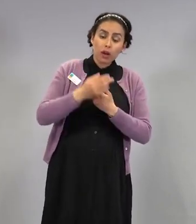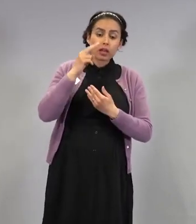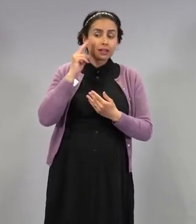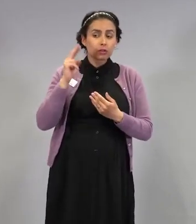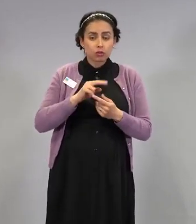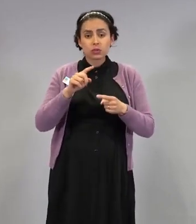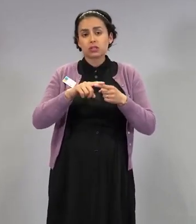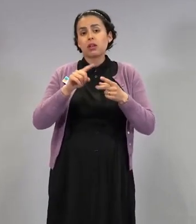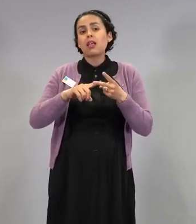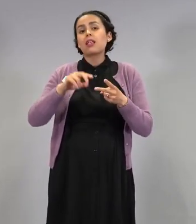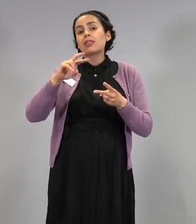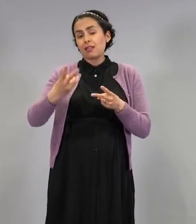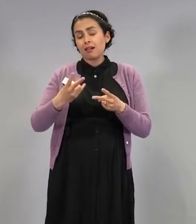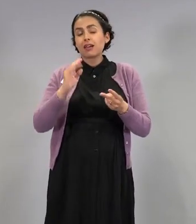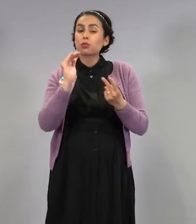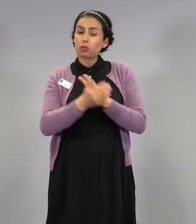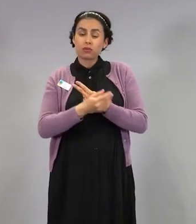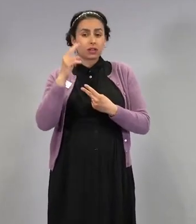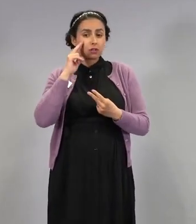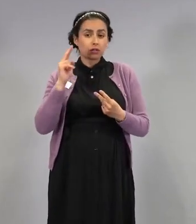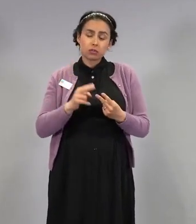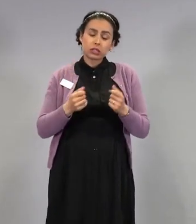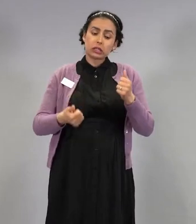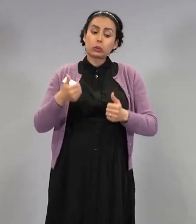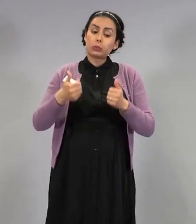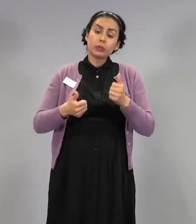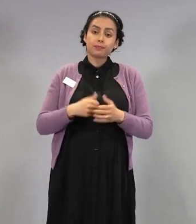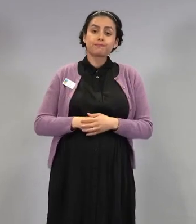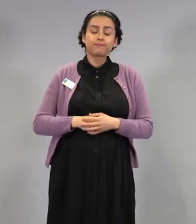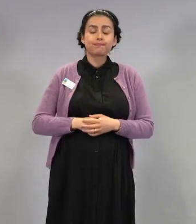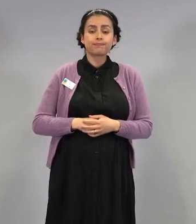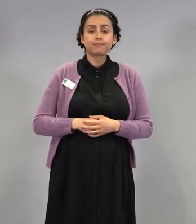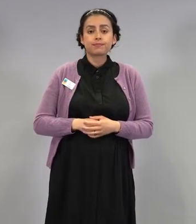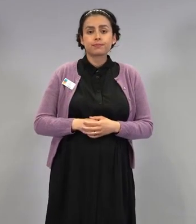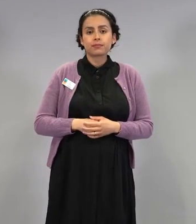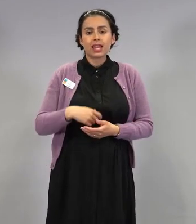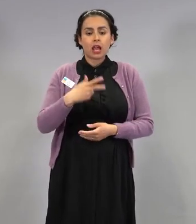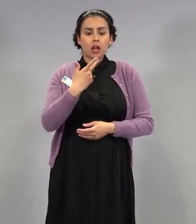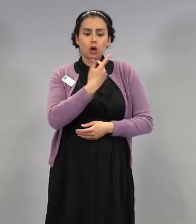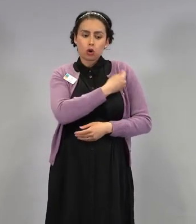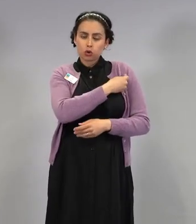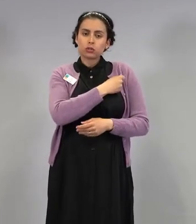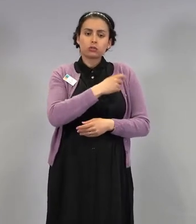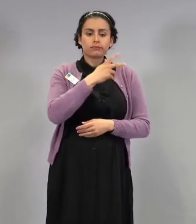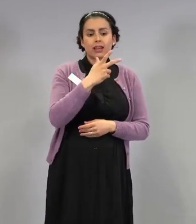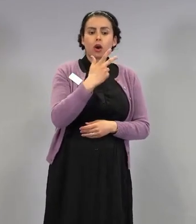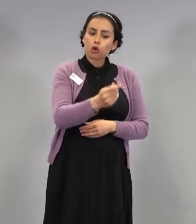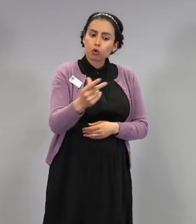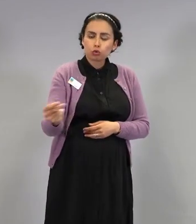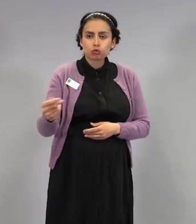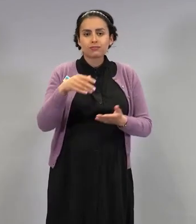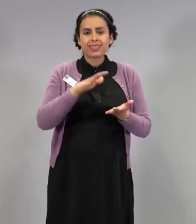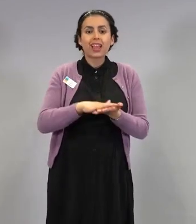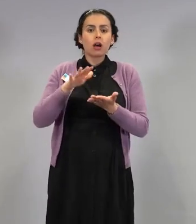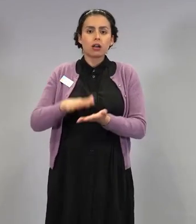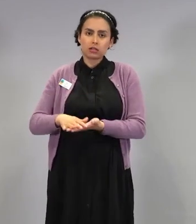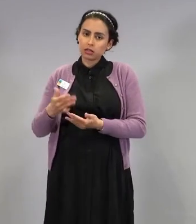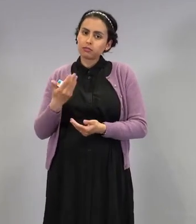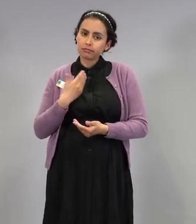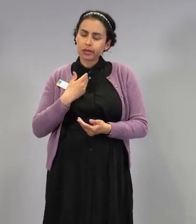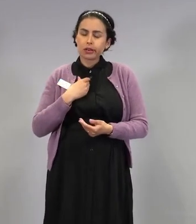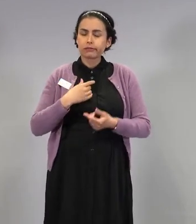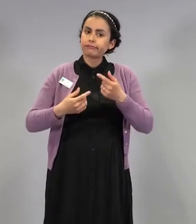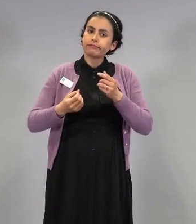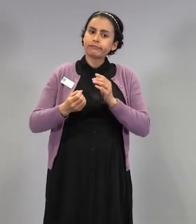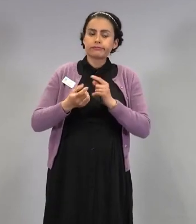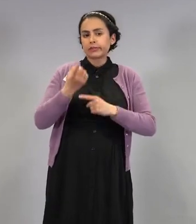kumman sieltä saa. Tämä rokotteiden antamistahti puhututtaa myös paljon. Osaatteko ottaa kantaa